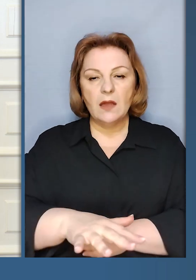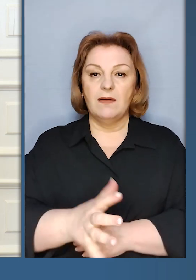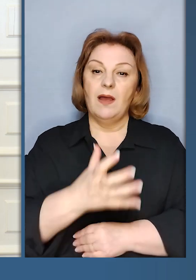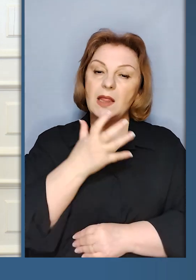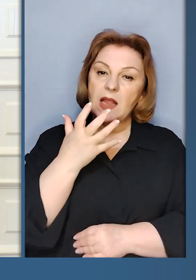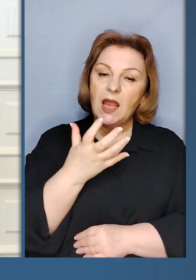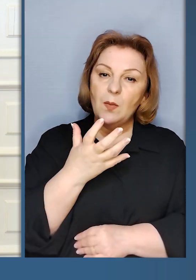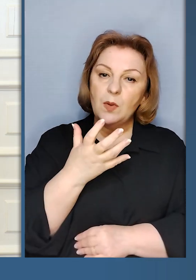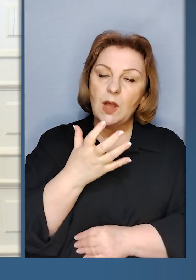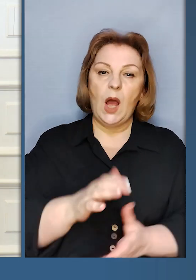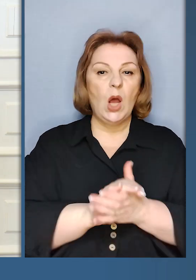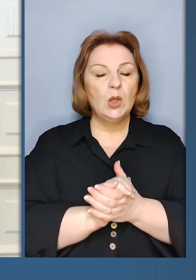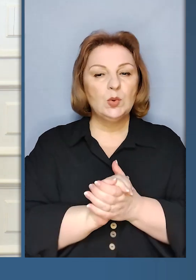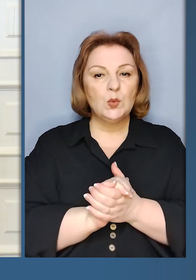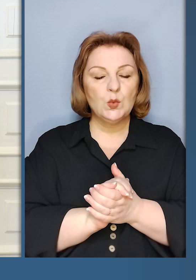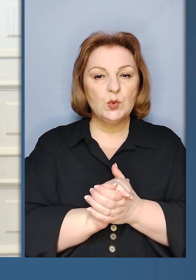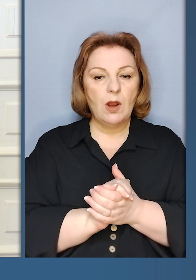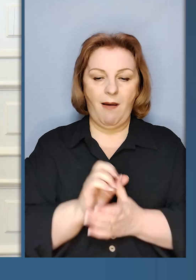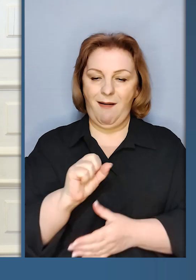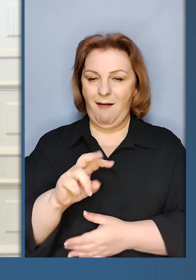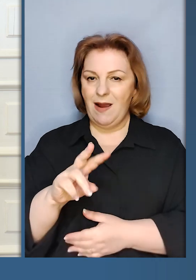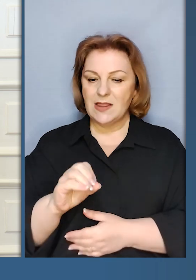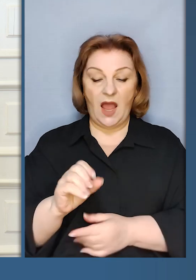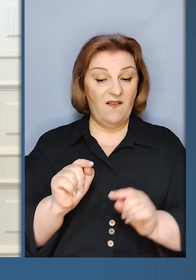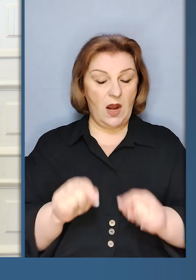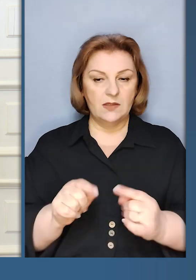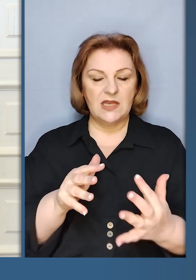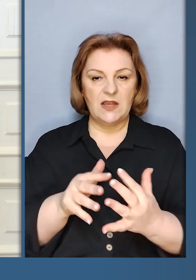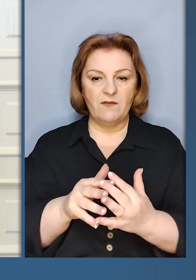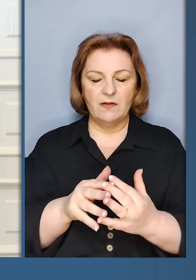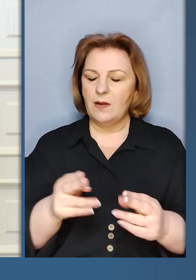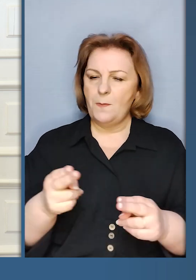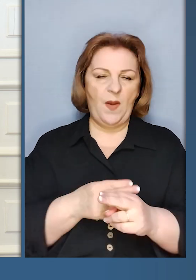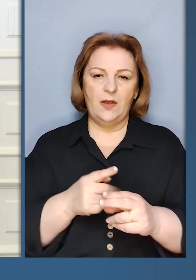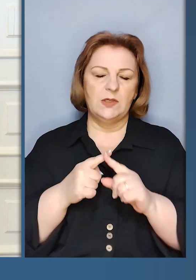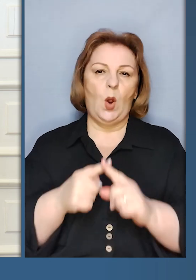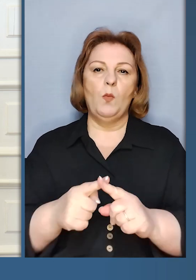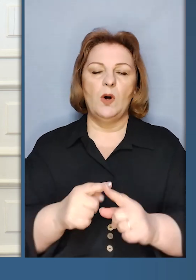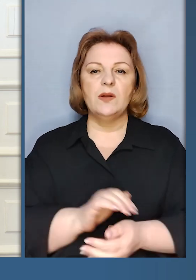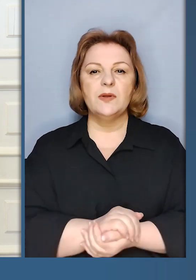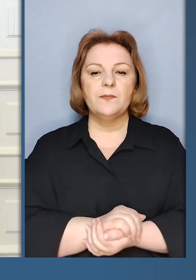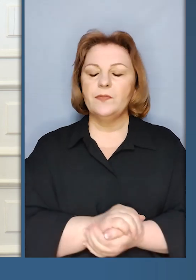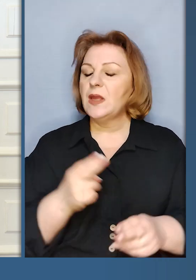тепла, дружня, але в цій війні безкомпромісна.